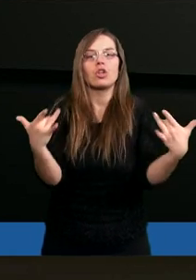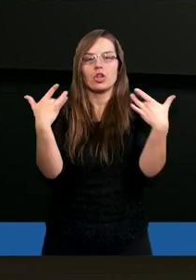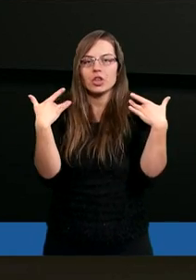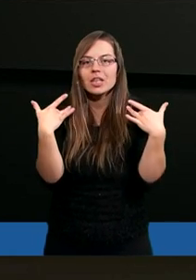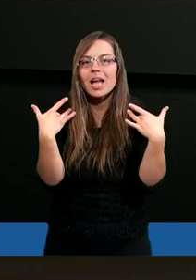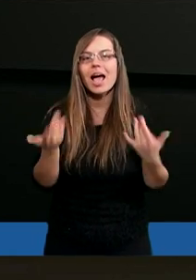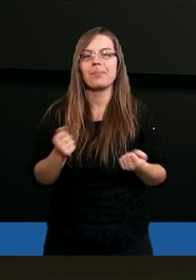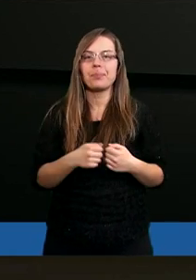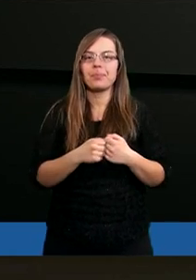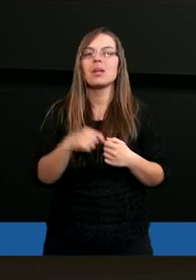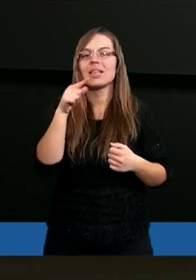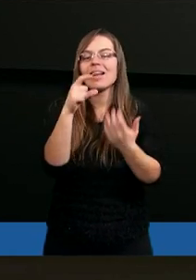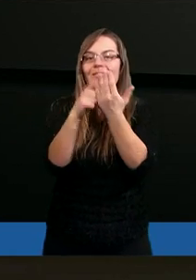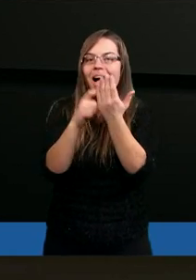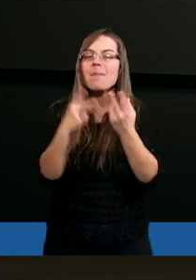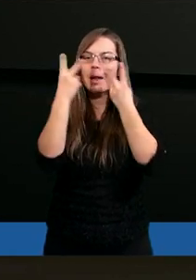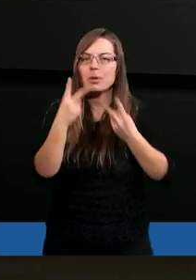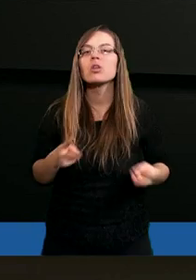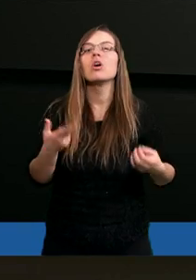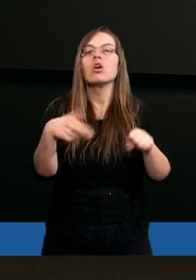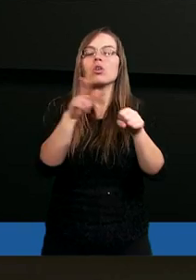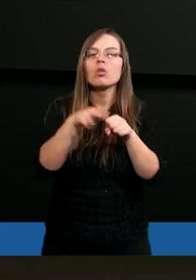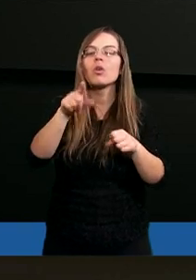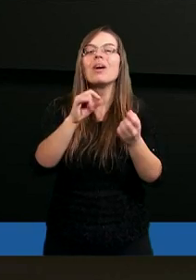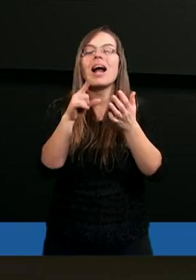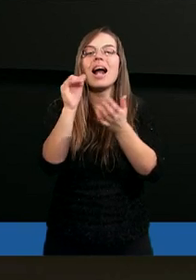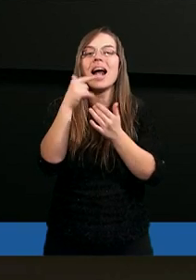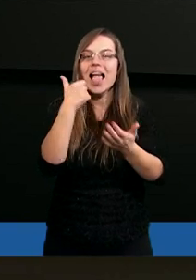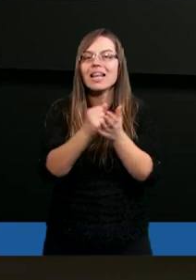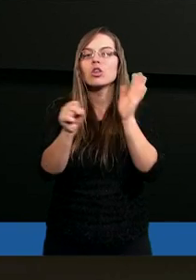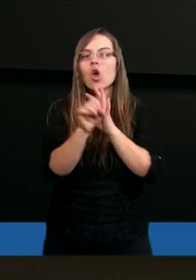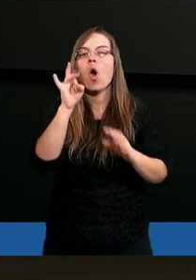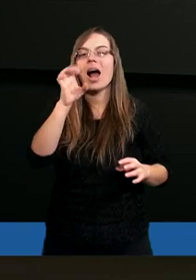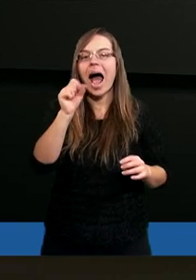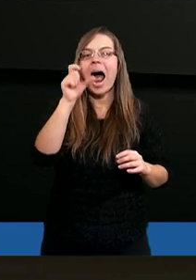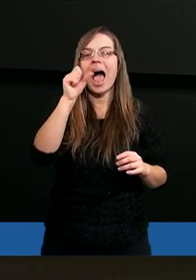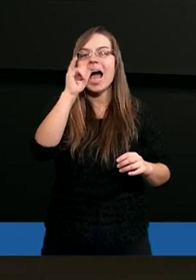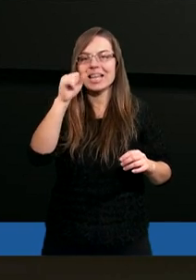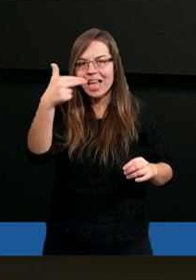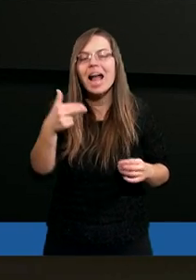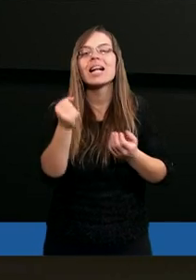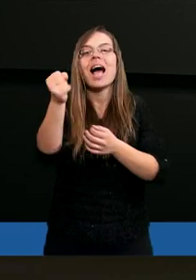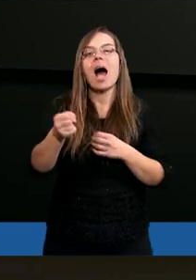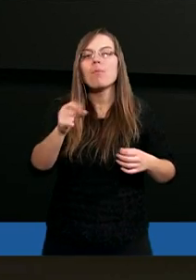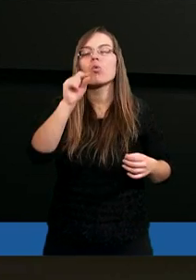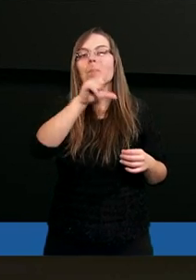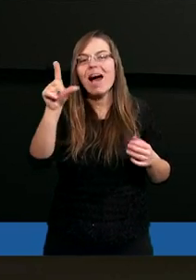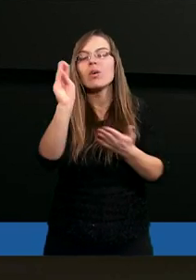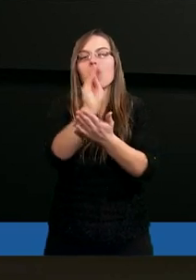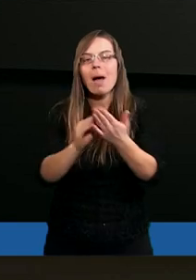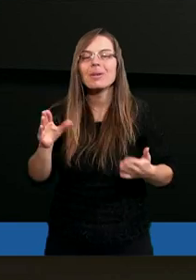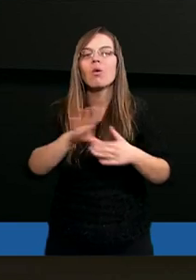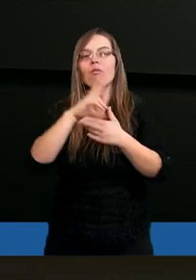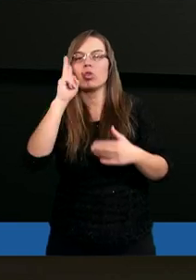On żyje. Przeczytajmy pewien fragment, który pisząc list do Galacjan, apostoł Paweł napisał